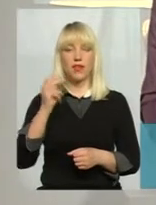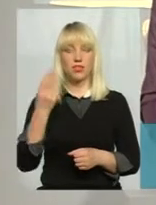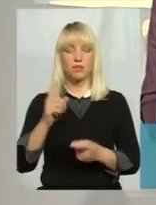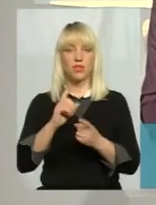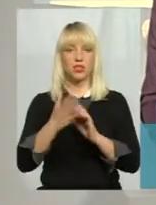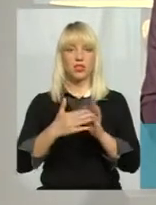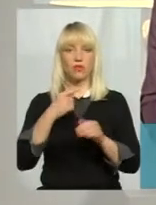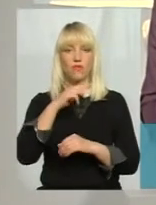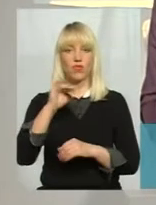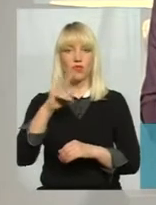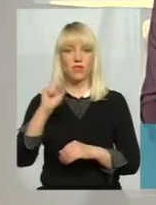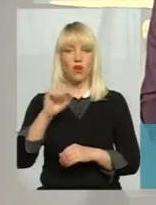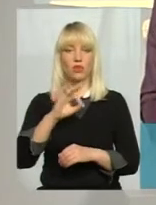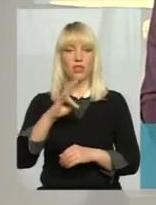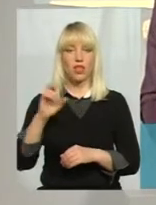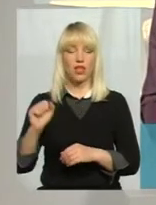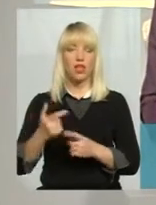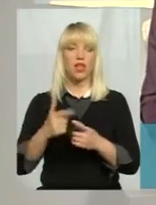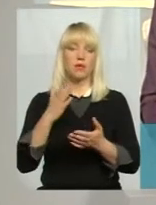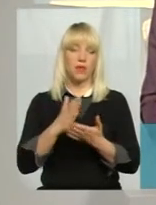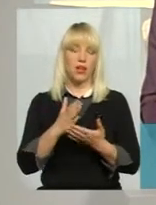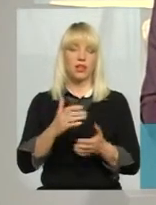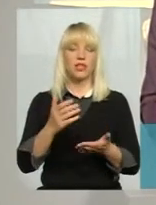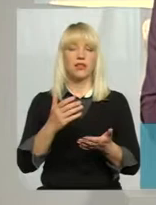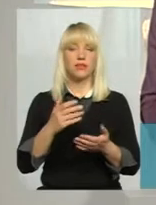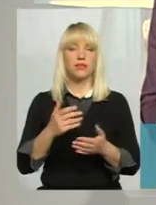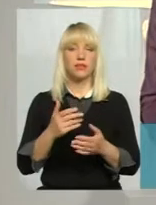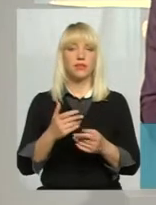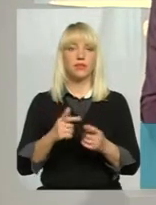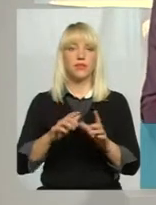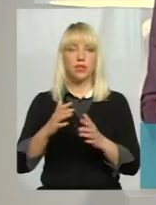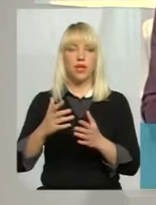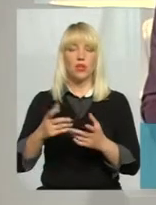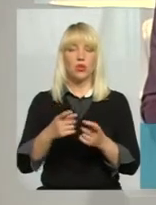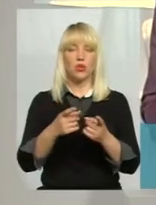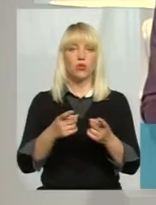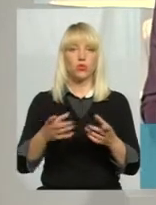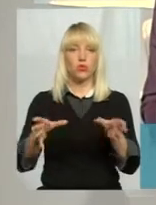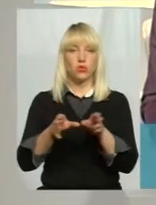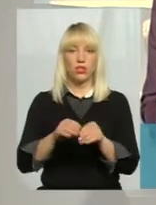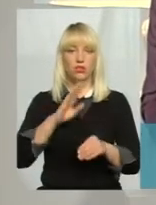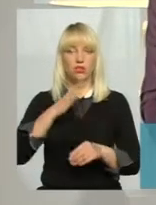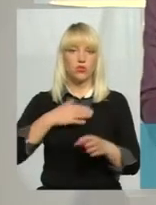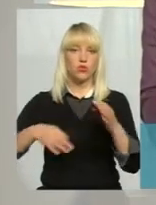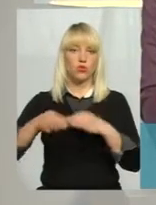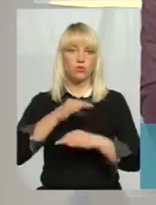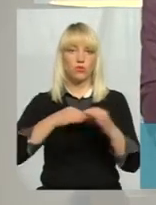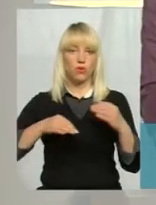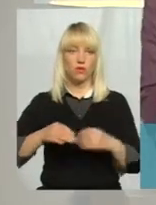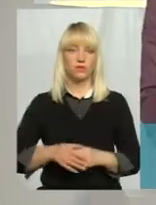перекладає Оксана Фіновська. Маєте нагоду долучатися до розмови телефоном або писати коментарі у Фейсбук.